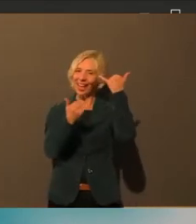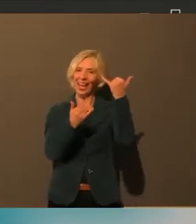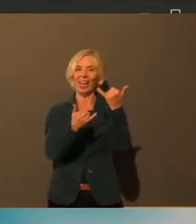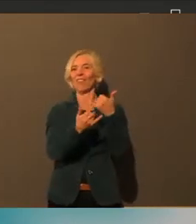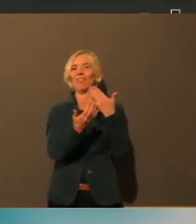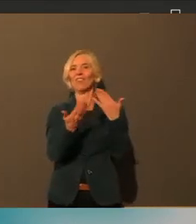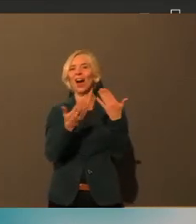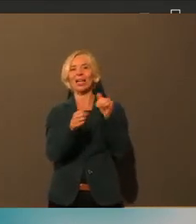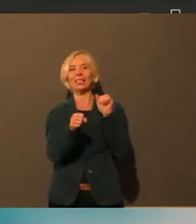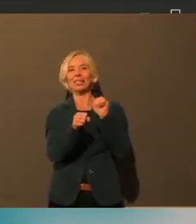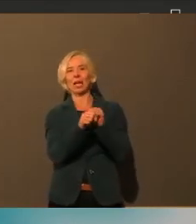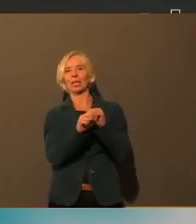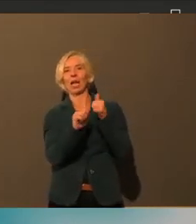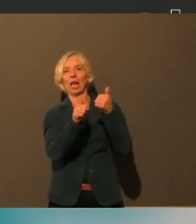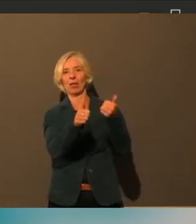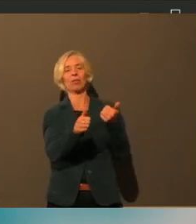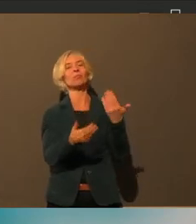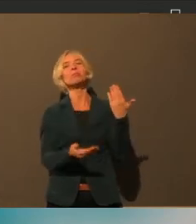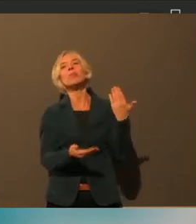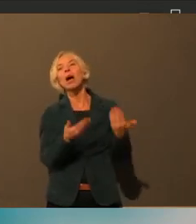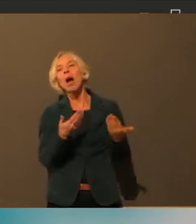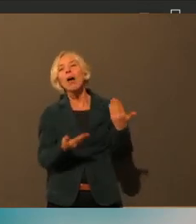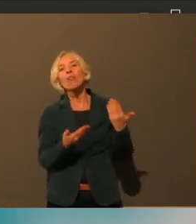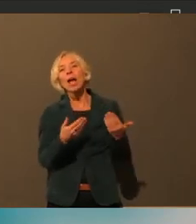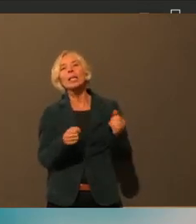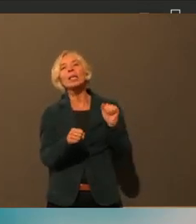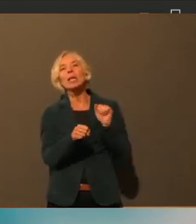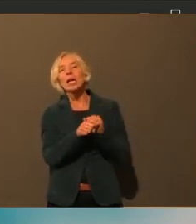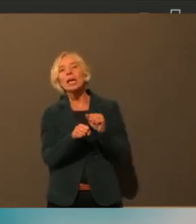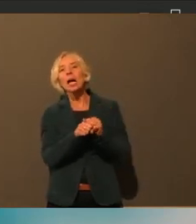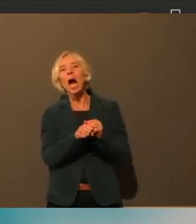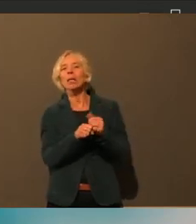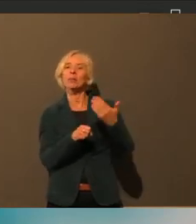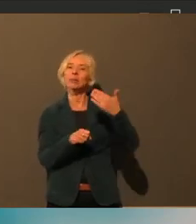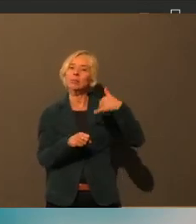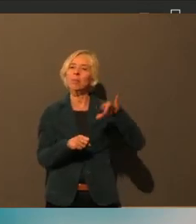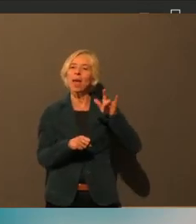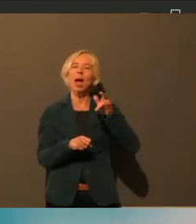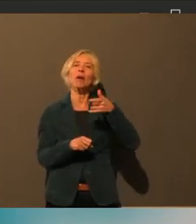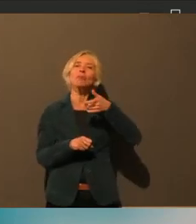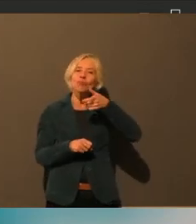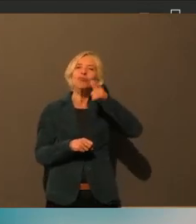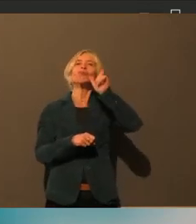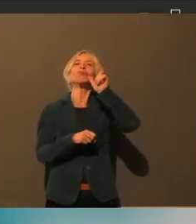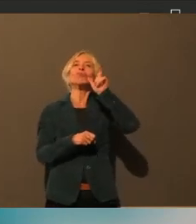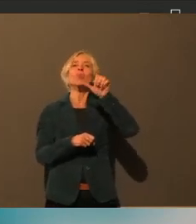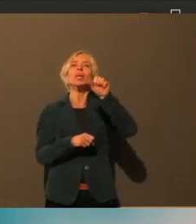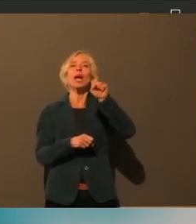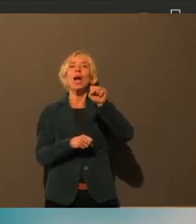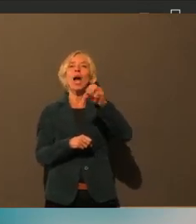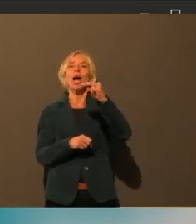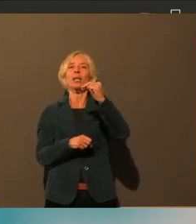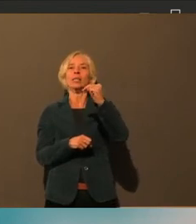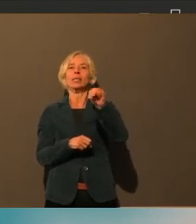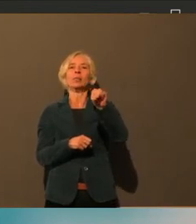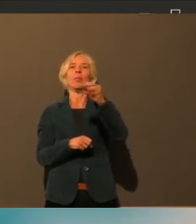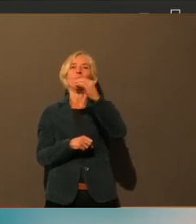Beispiel durch Smoothies Maker, also vielleicht können dann ein paar Firmen spenden, vor allem an die Pflegeeinrichtungen machen,